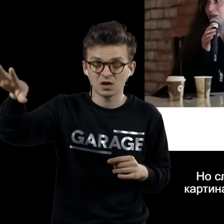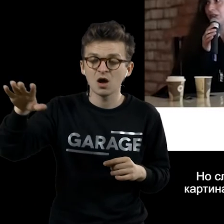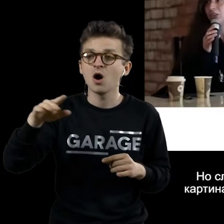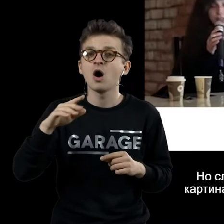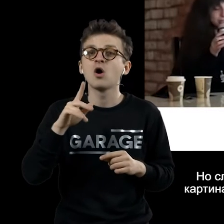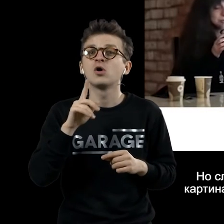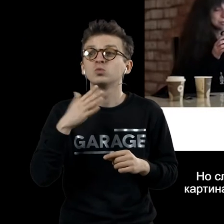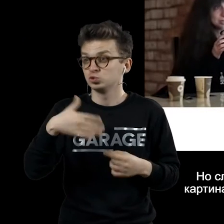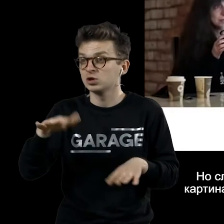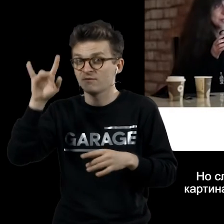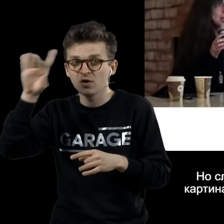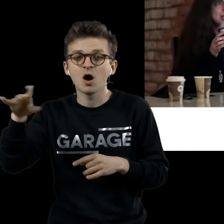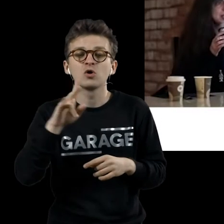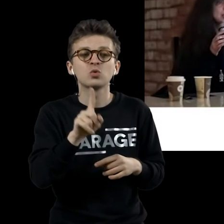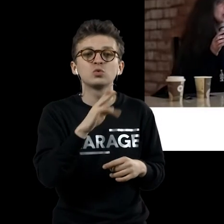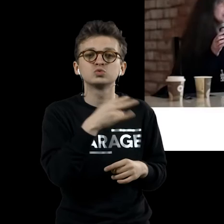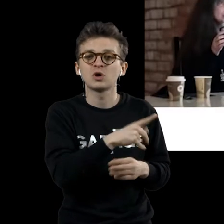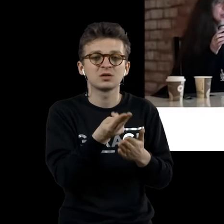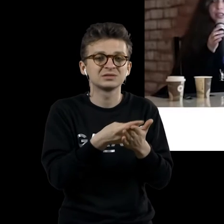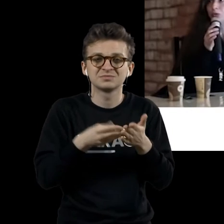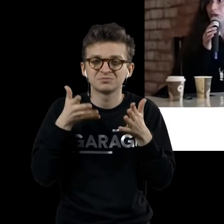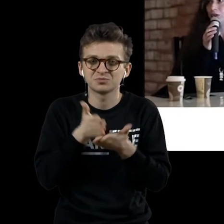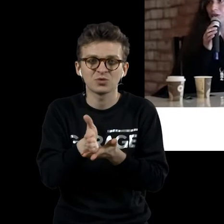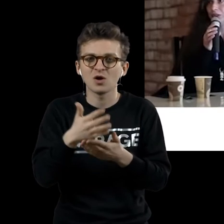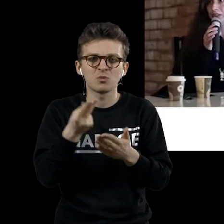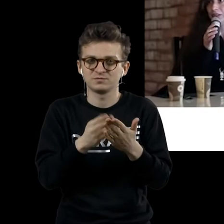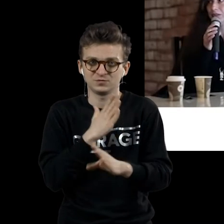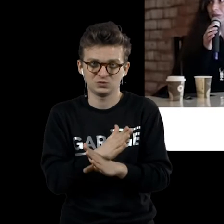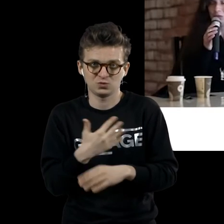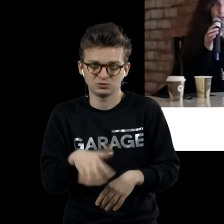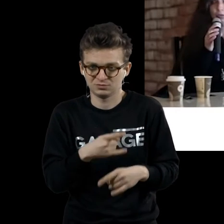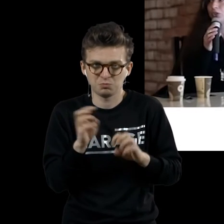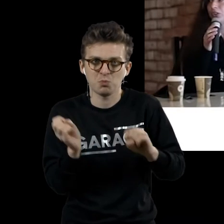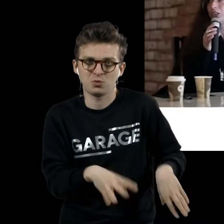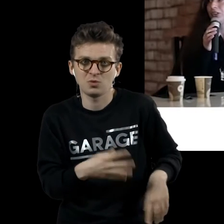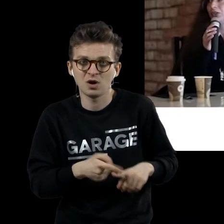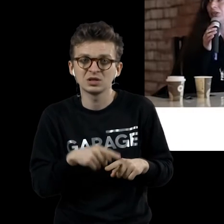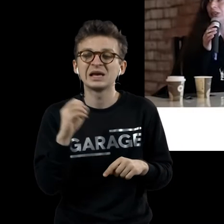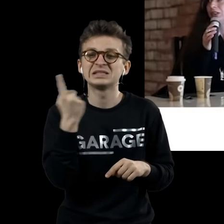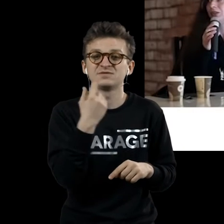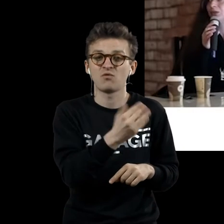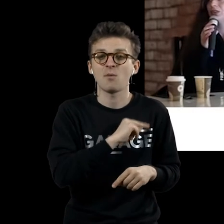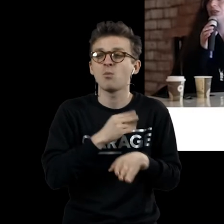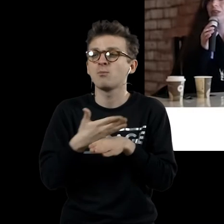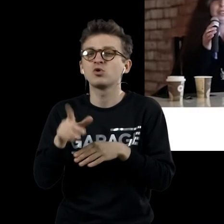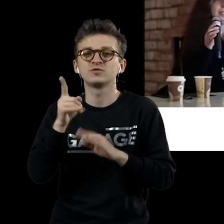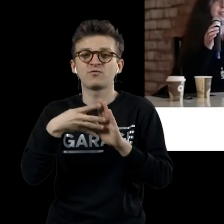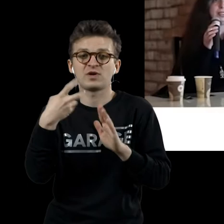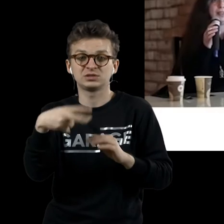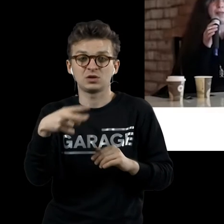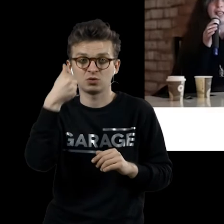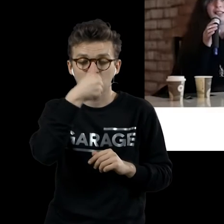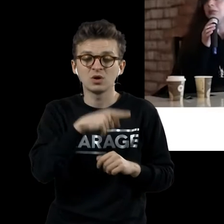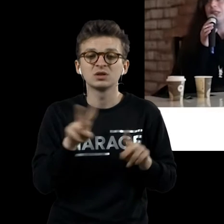картины Дзюшан практически не занимался. Единственная вот работа, которую он сделал позже, 1920 год, называется